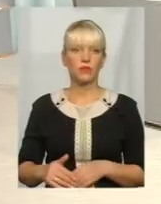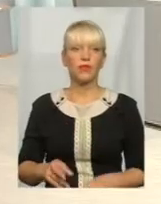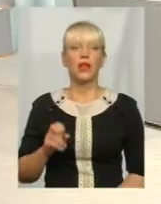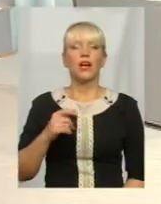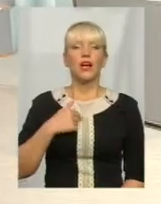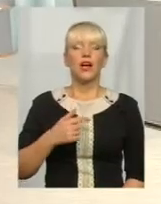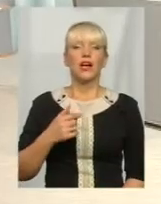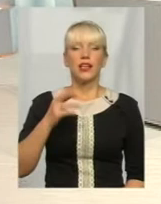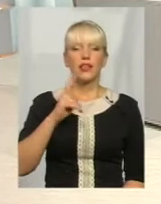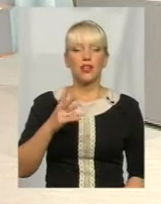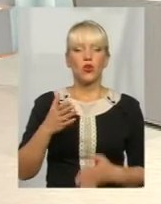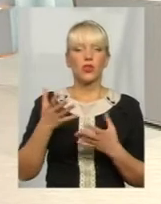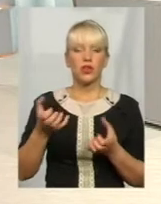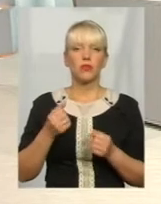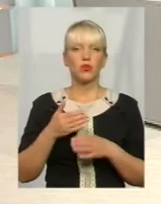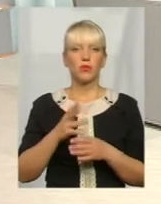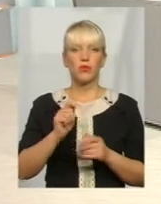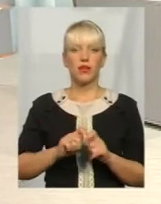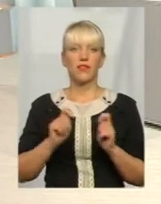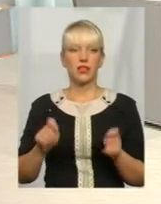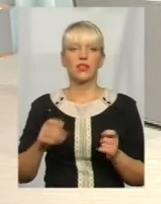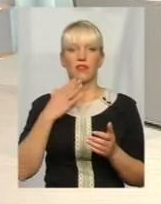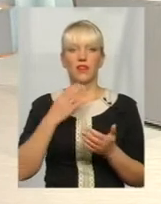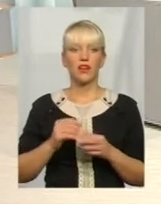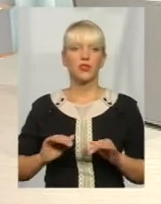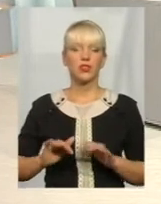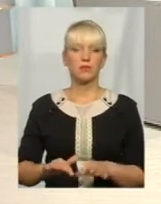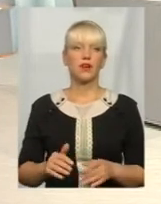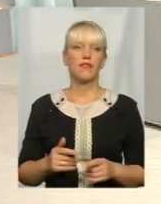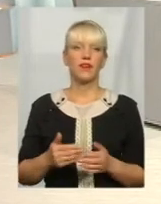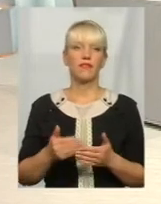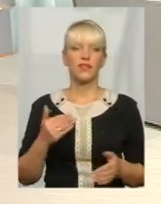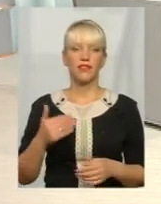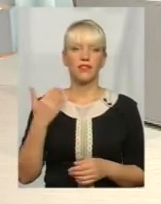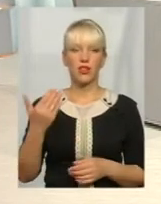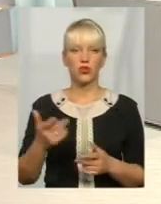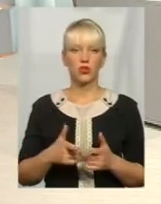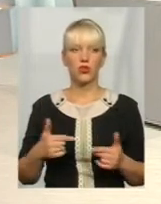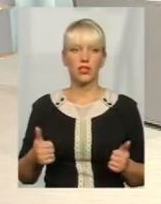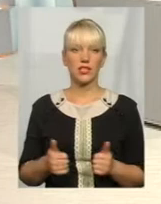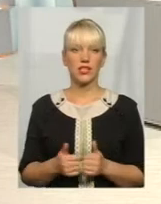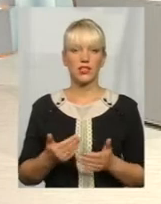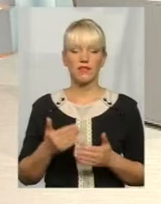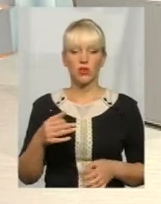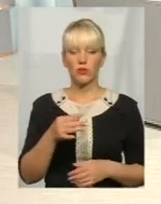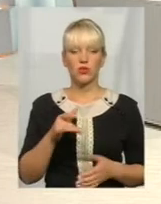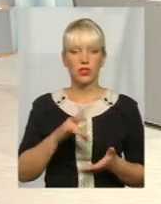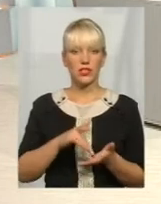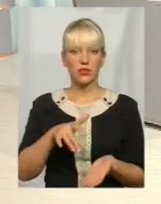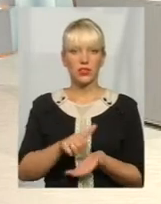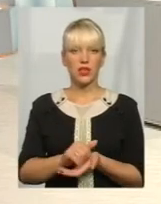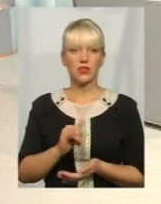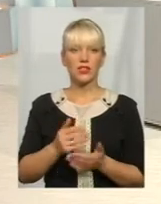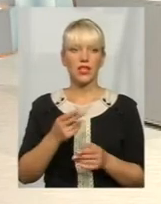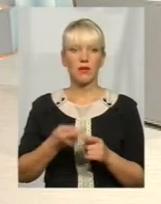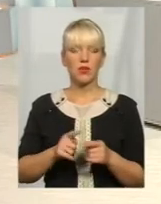нам, все ж таки, як отримати допомогу на відкриття власної справи від вашої організації, від обласного центру зайнятості? І